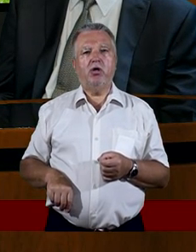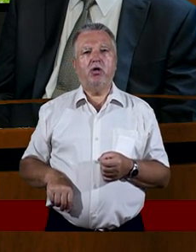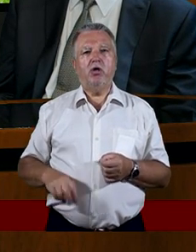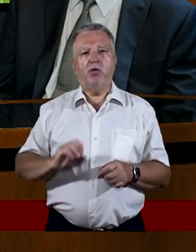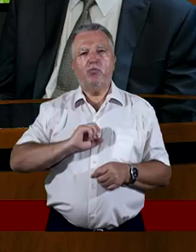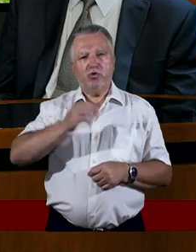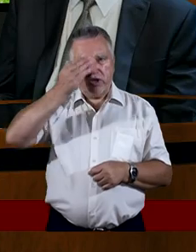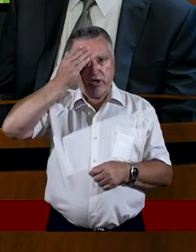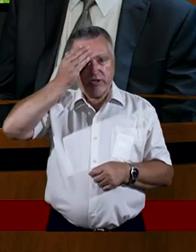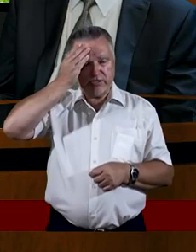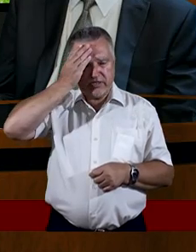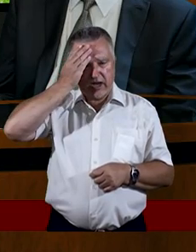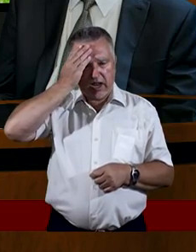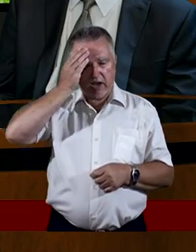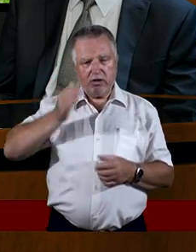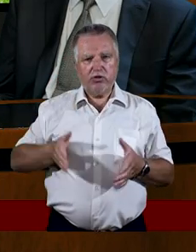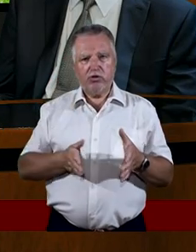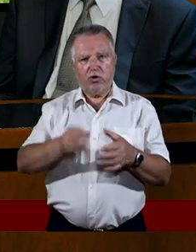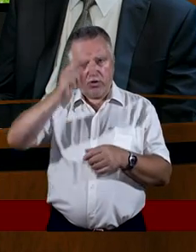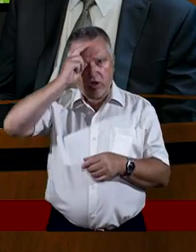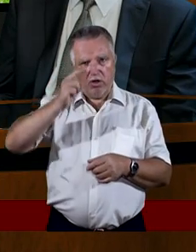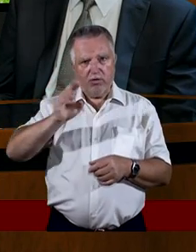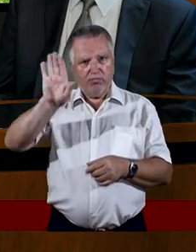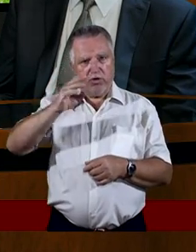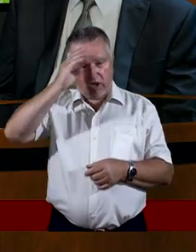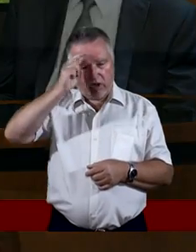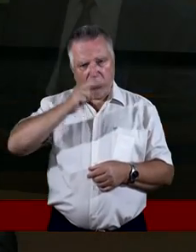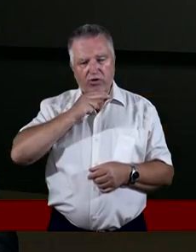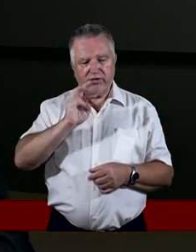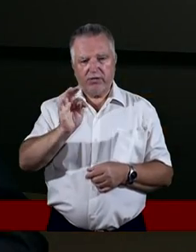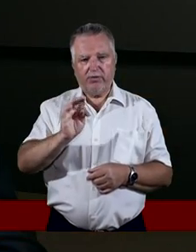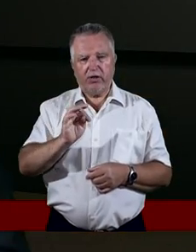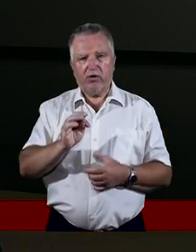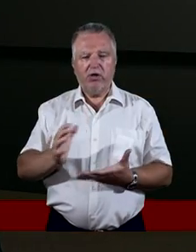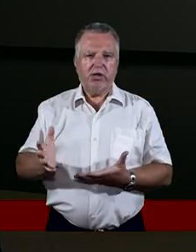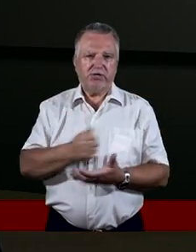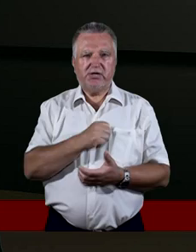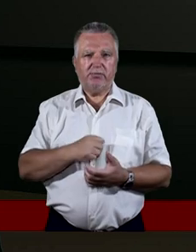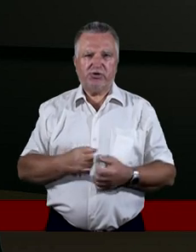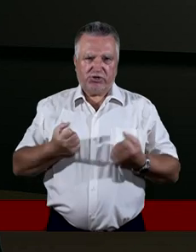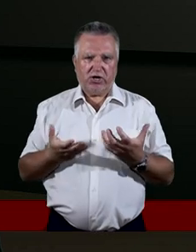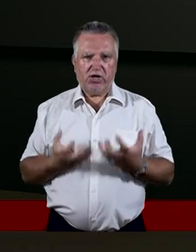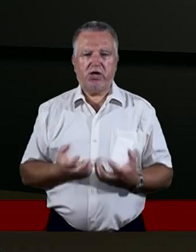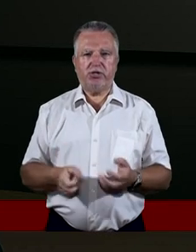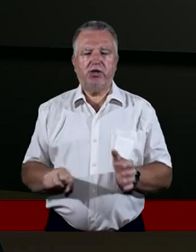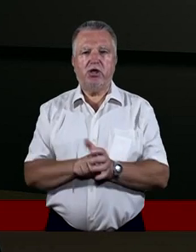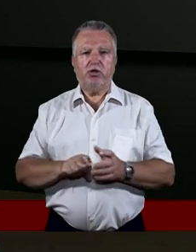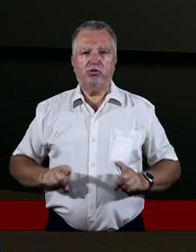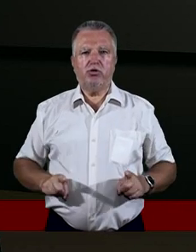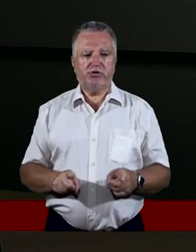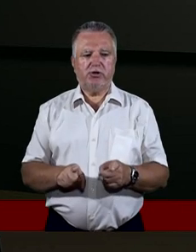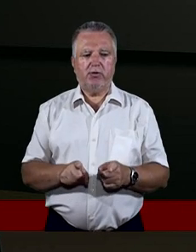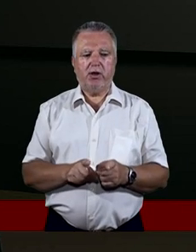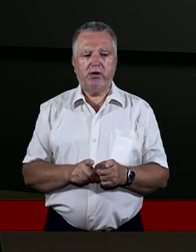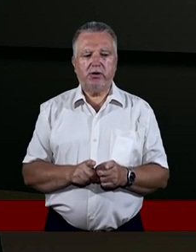Ojcem. I piękna myśl na końcu, która spina ten werset. Zabierz się dzielnie do dzieła. To nie znaczy, że nie będzie